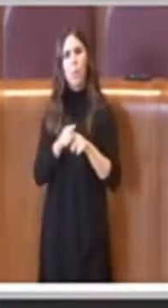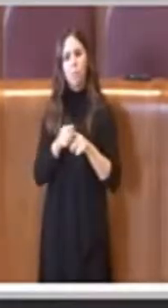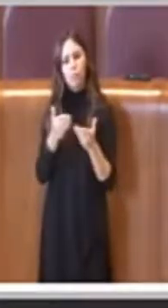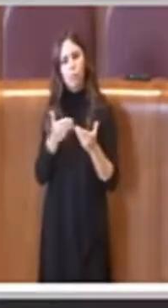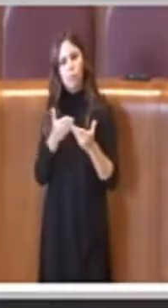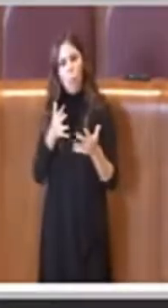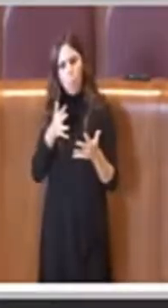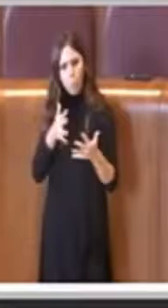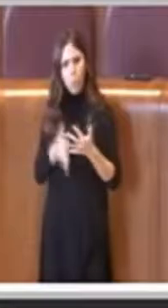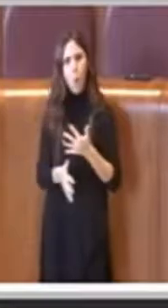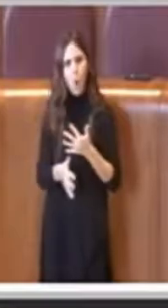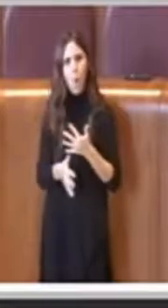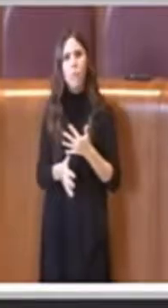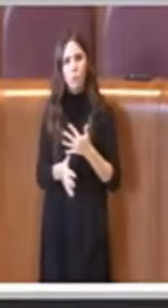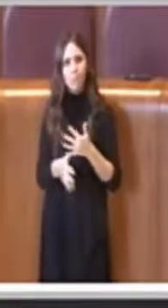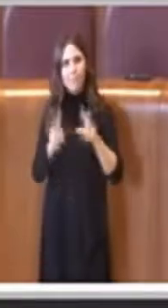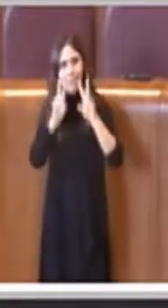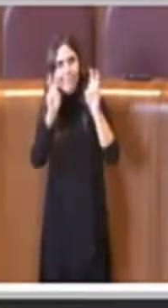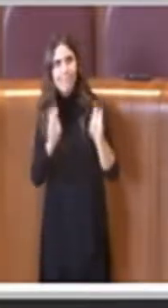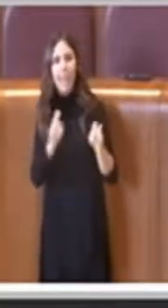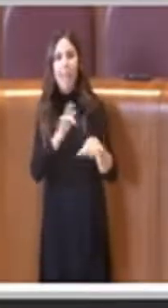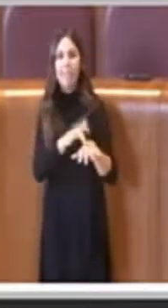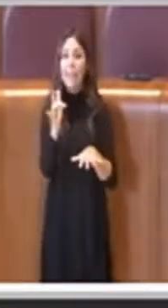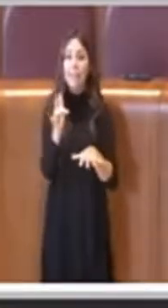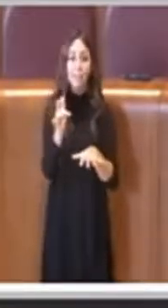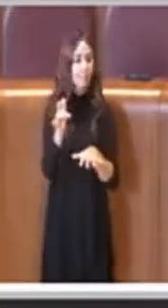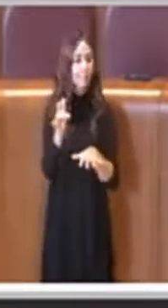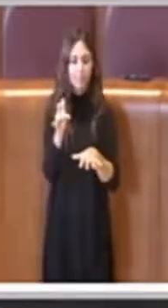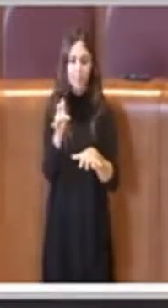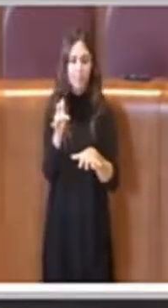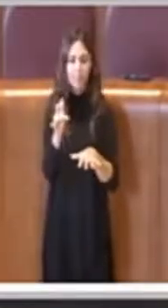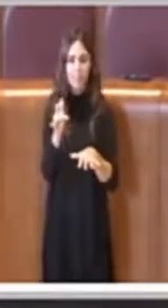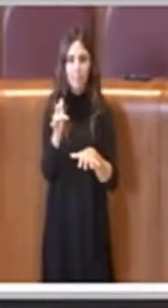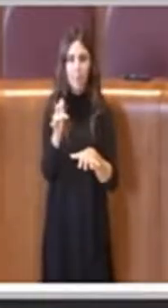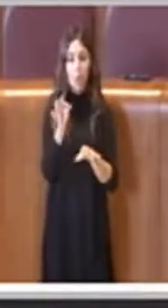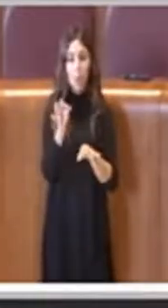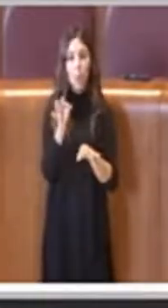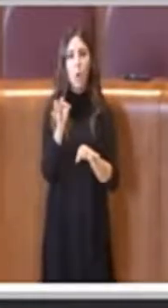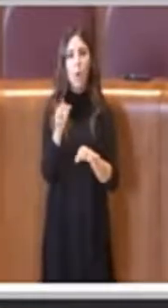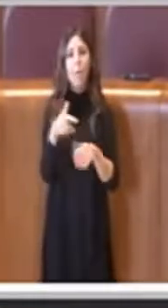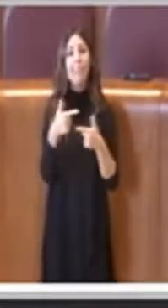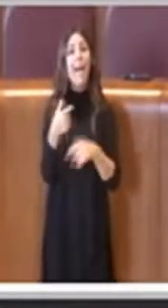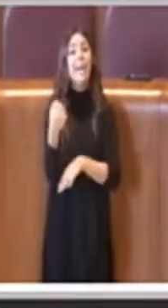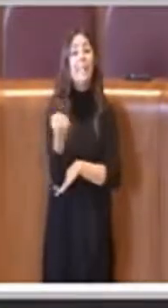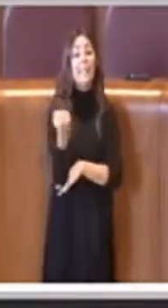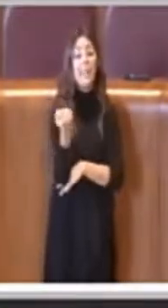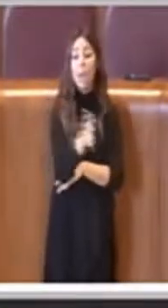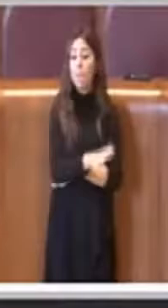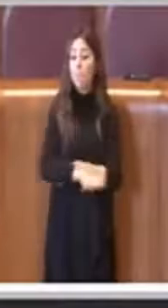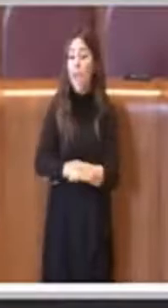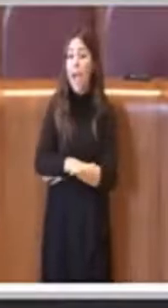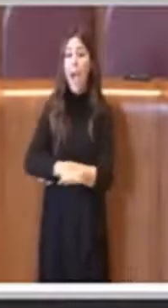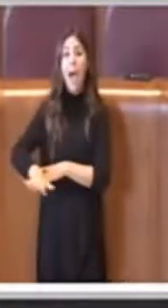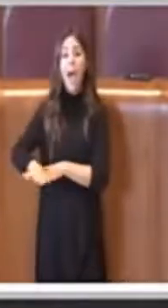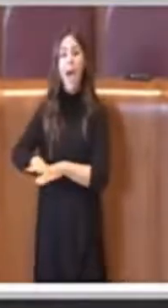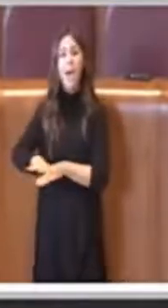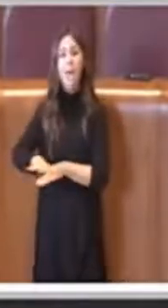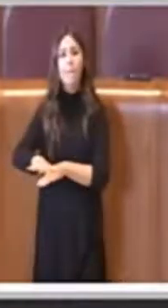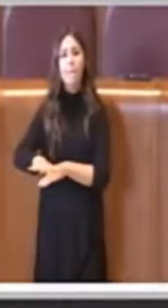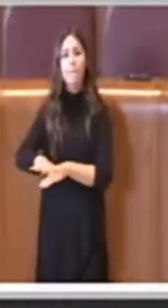comunque delicata, annosa, con un servizio di piazze e anche una